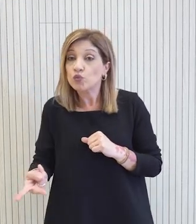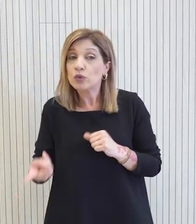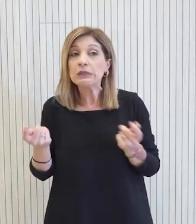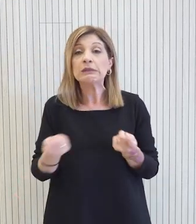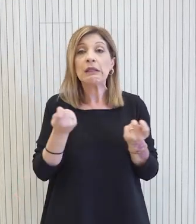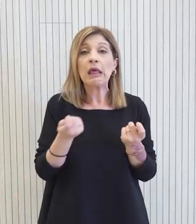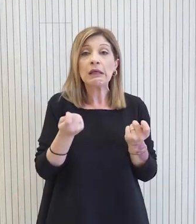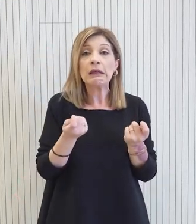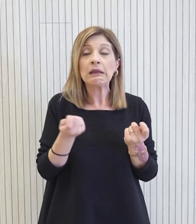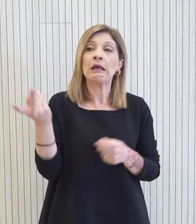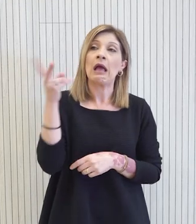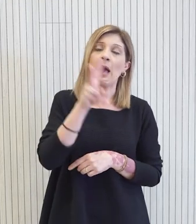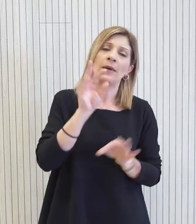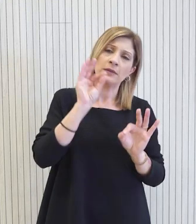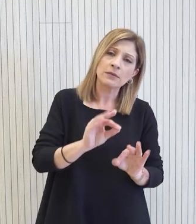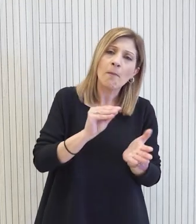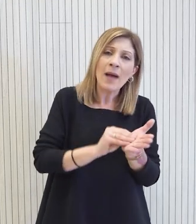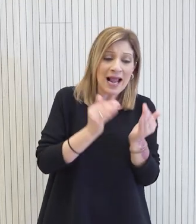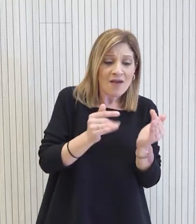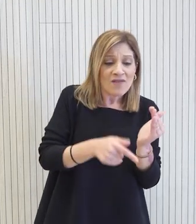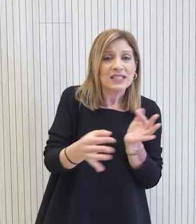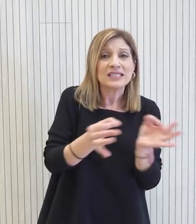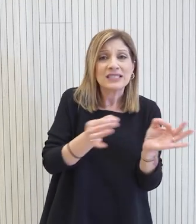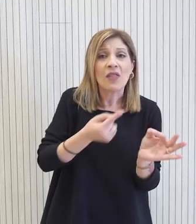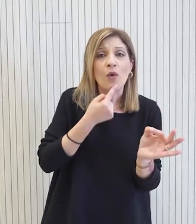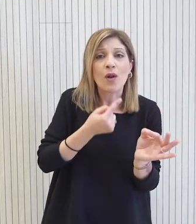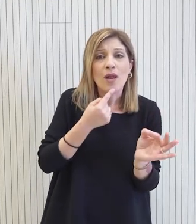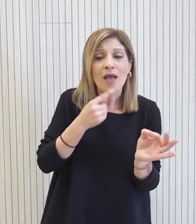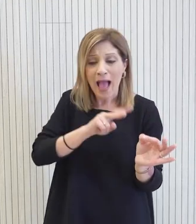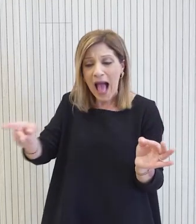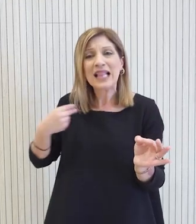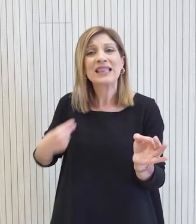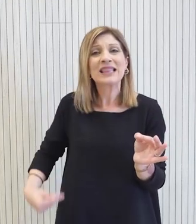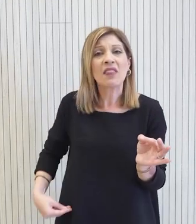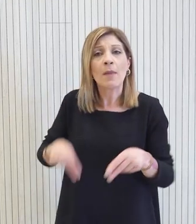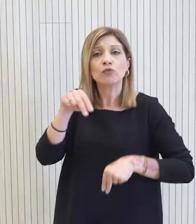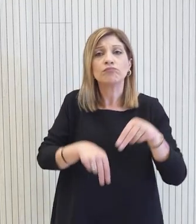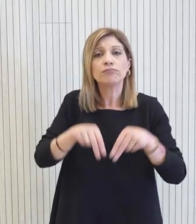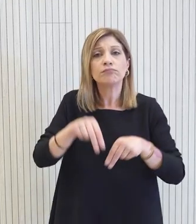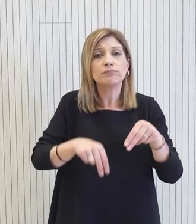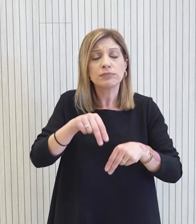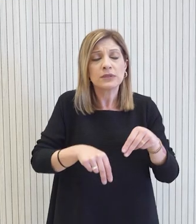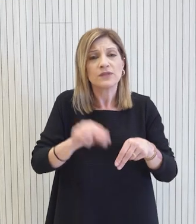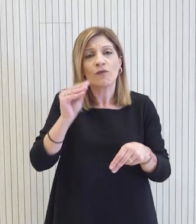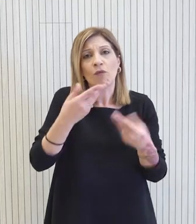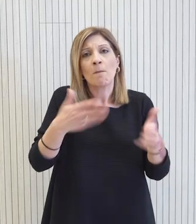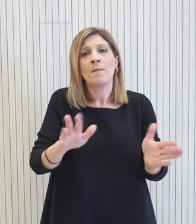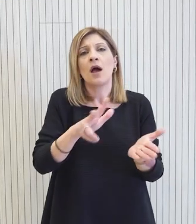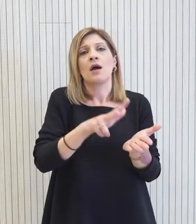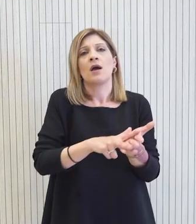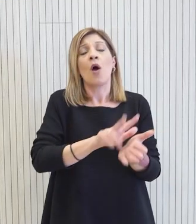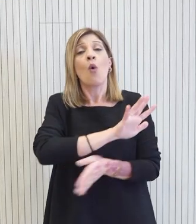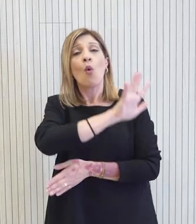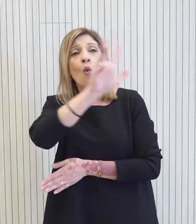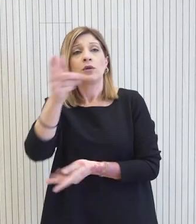ευρύτερης φιλοσοφίας της αρχιτεκτονικής όπως αυτή έχει υπερψηφιστεί από την Βουλή των Αντιπροσώπων μέχρι την εφαρμογή της μεταρρύθμισης της τοπικής